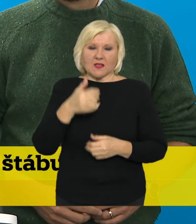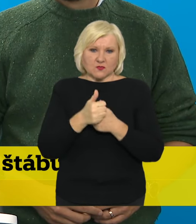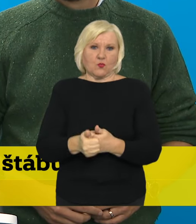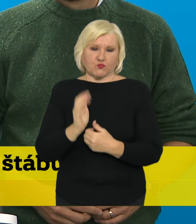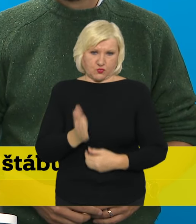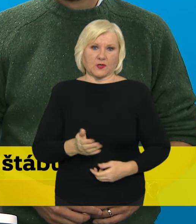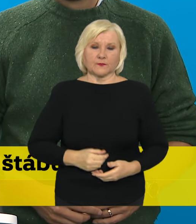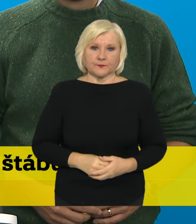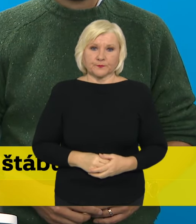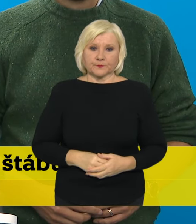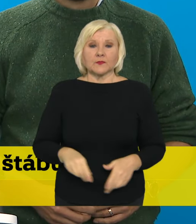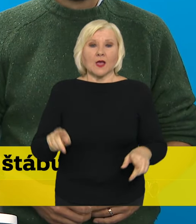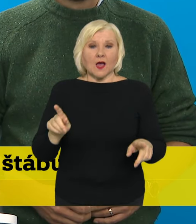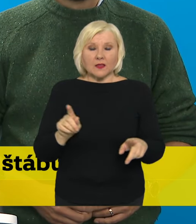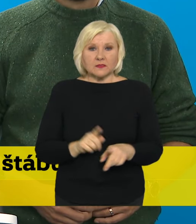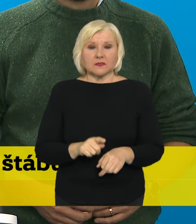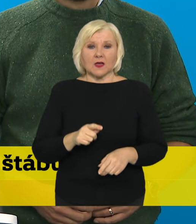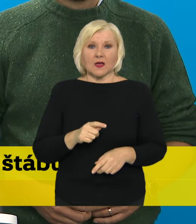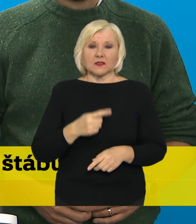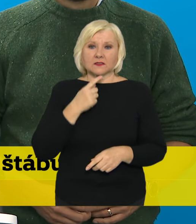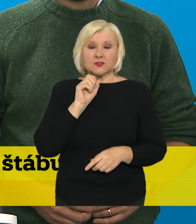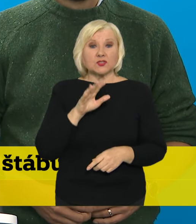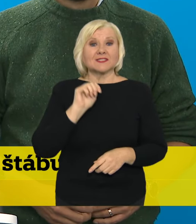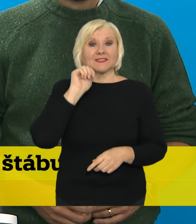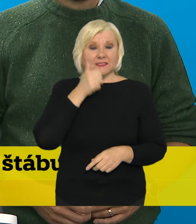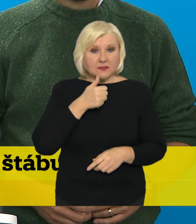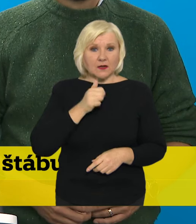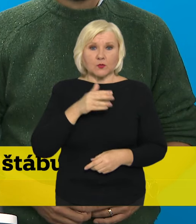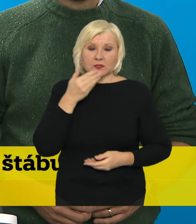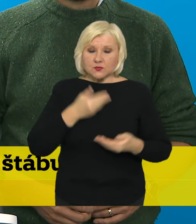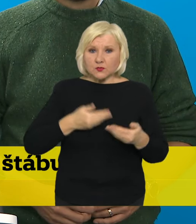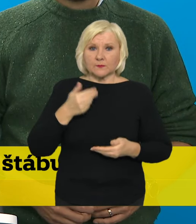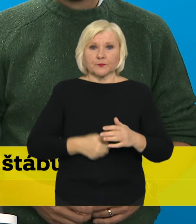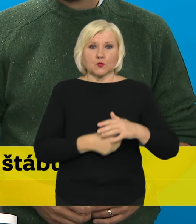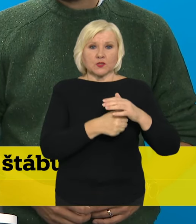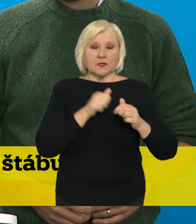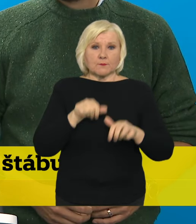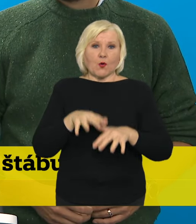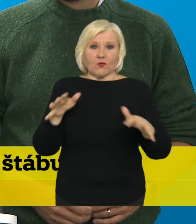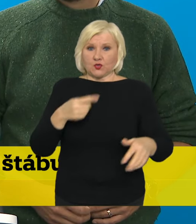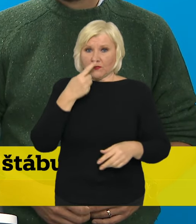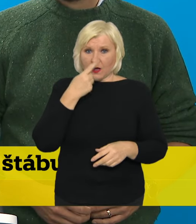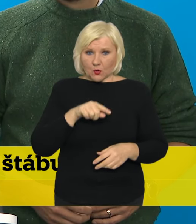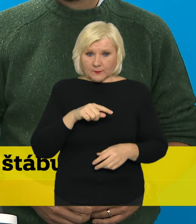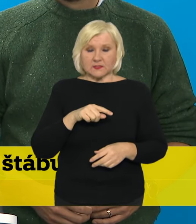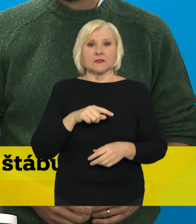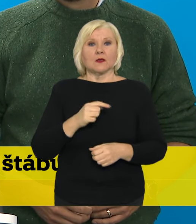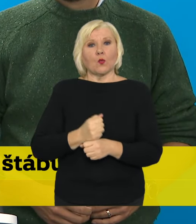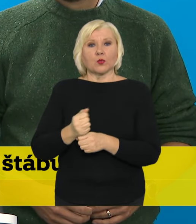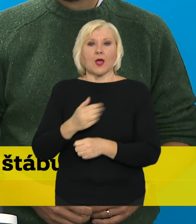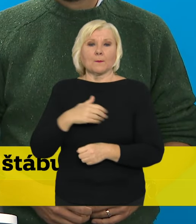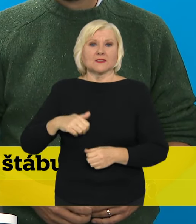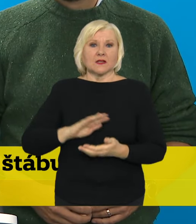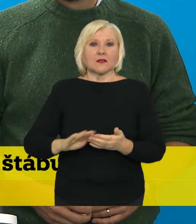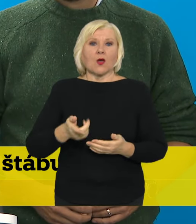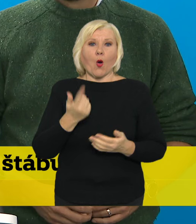Zároveň bych chtěl říci, že zítra bude zasedat tradičně ústřední povodňová komise, svolaná panem ministrem Hladíkem od